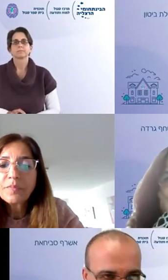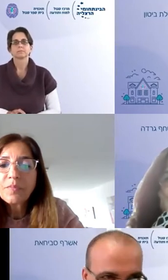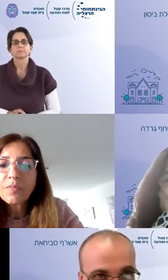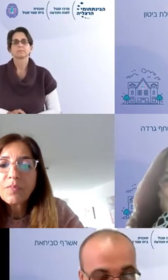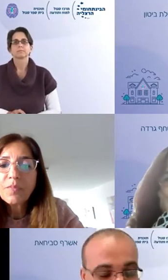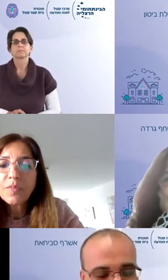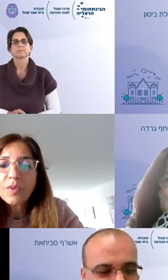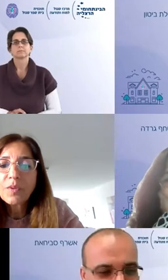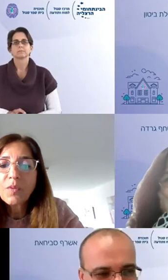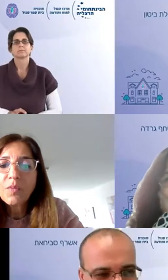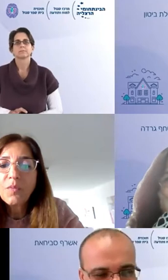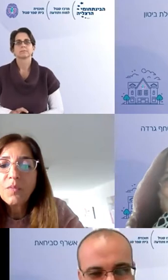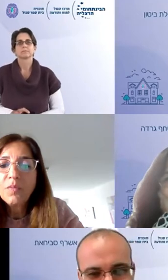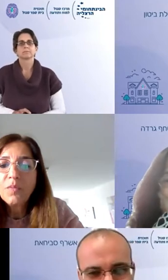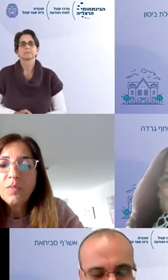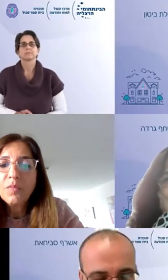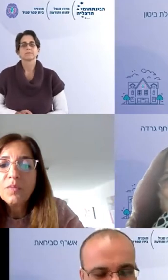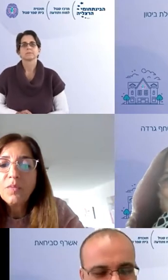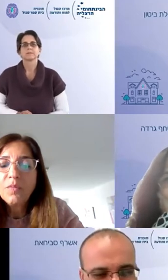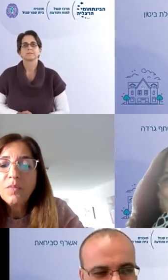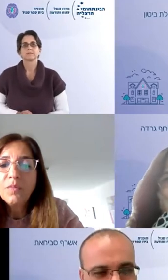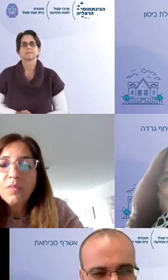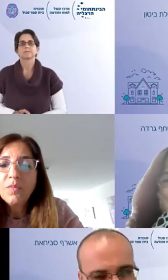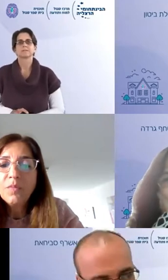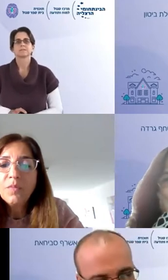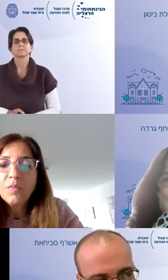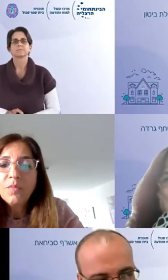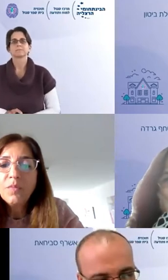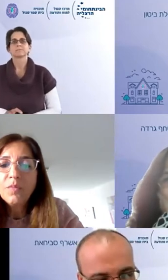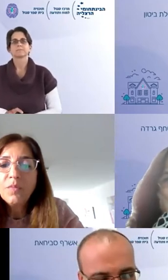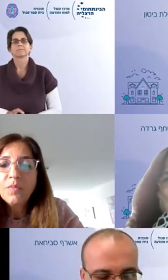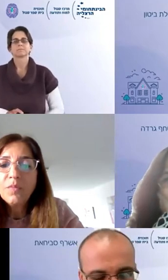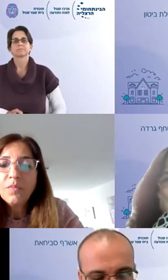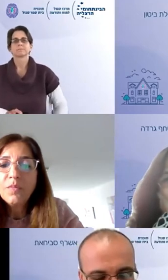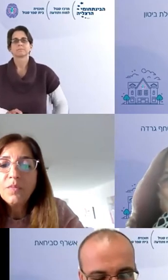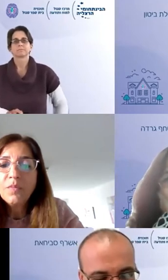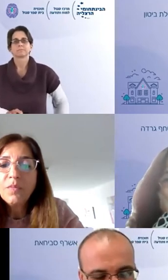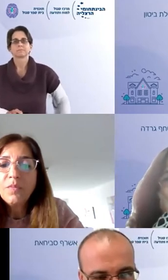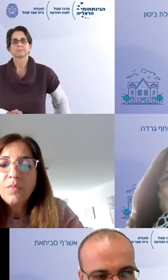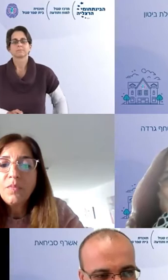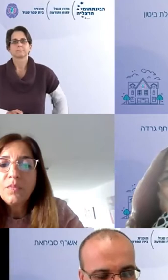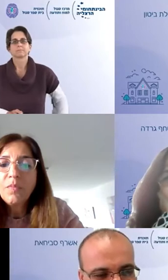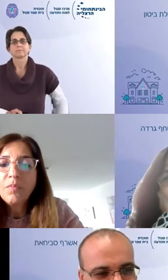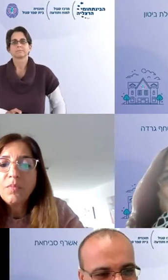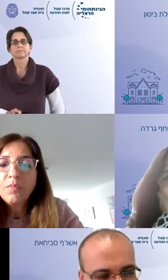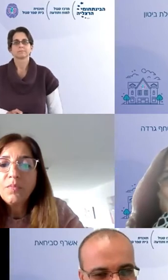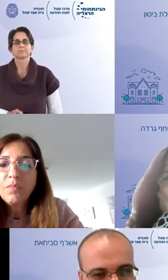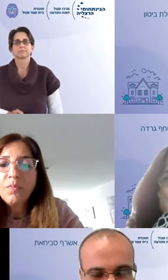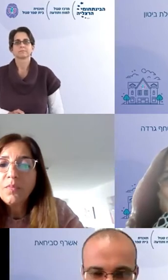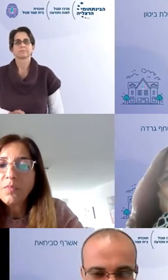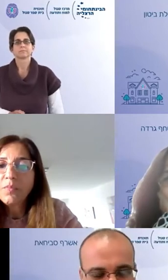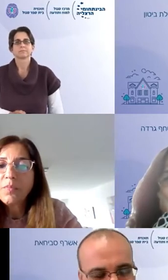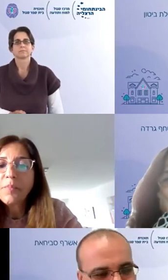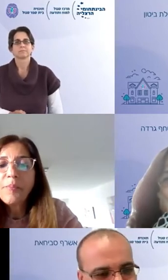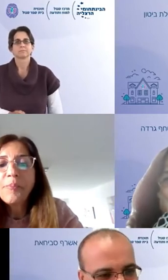קרוב ל-100% וזה אתגר לא פשוט ואני חושב שהמיינדפולנס גם עזר לנו להבין את